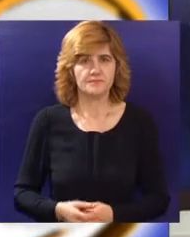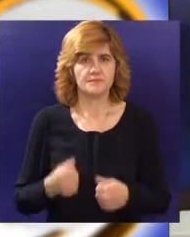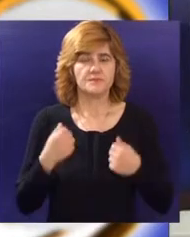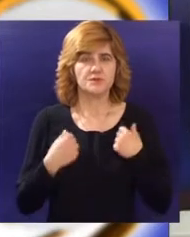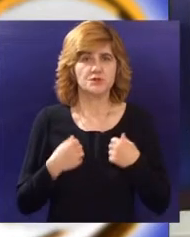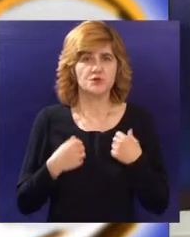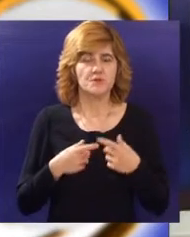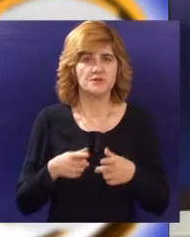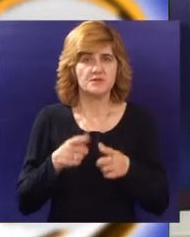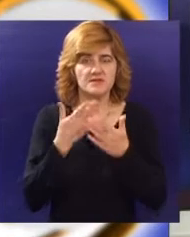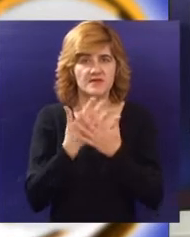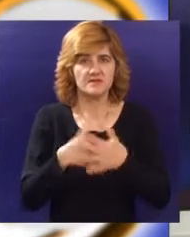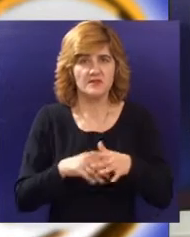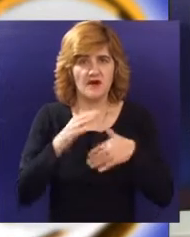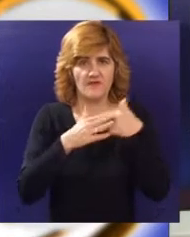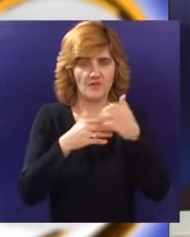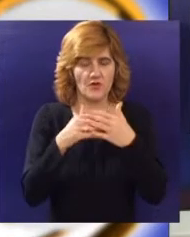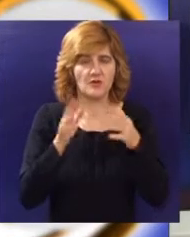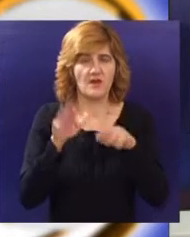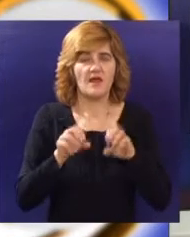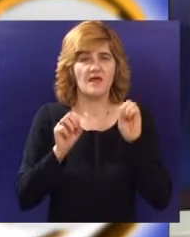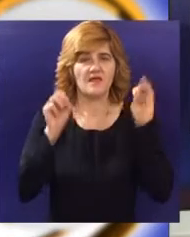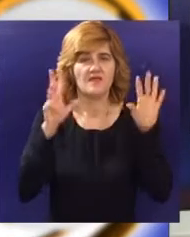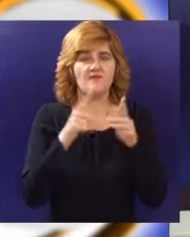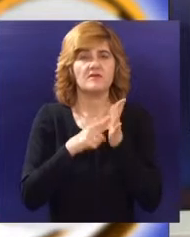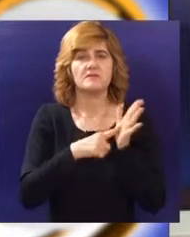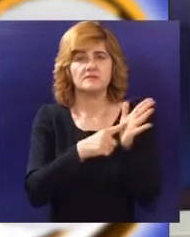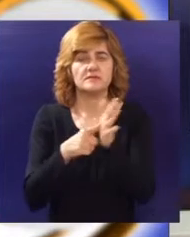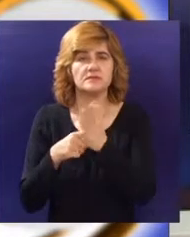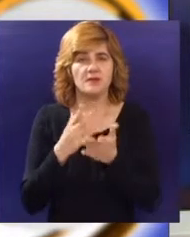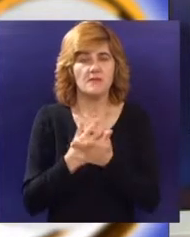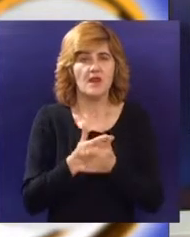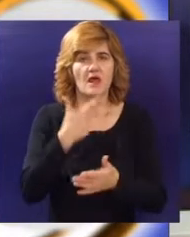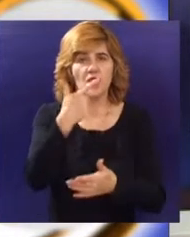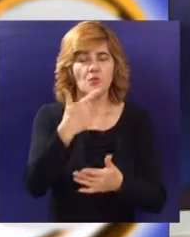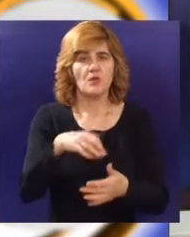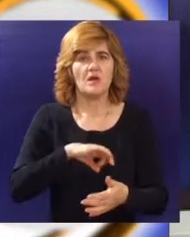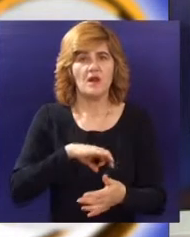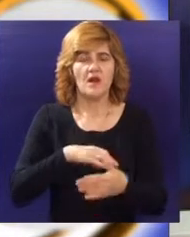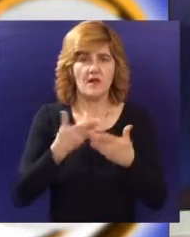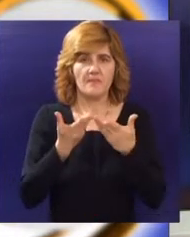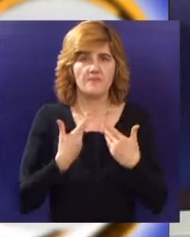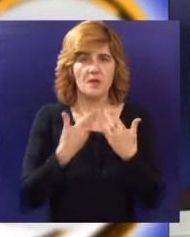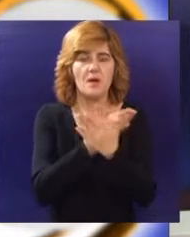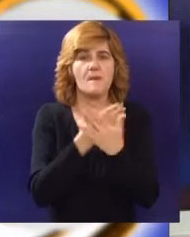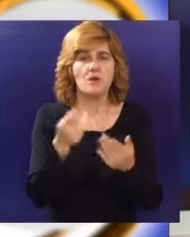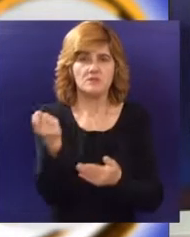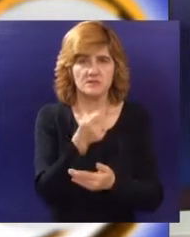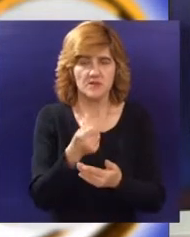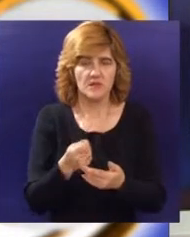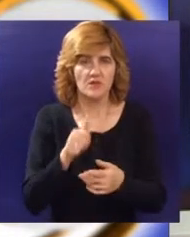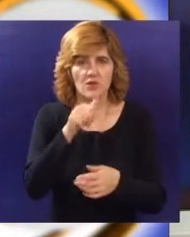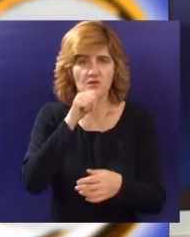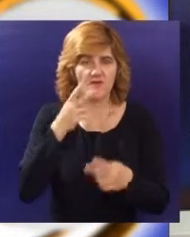Subotički zavod za urbanizam na 19. međunarodnom salonu urbanizma osvojio je drugu nagradu za plan detaljne regulacije. Salon predstavlja